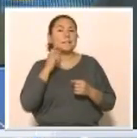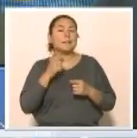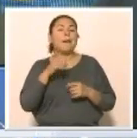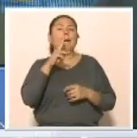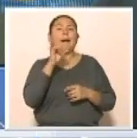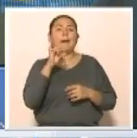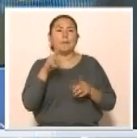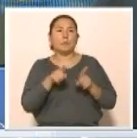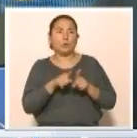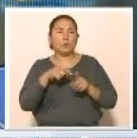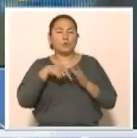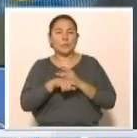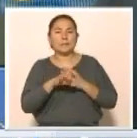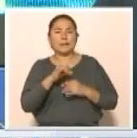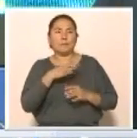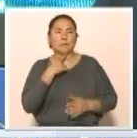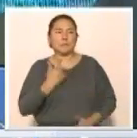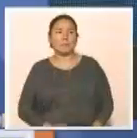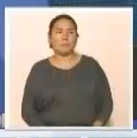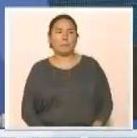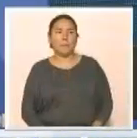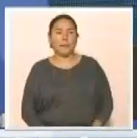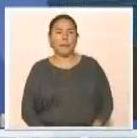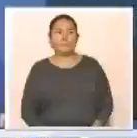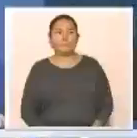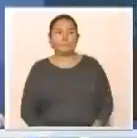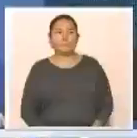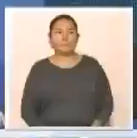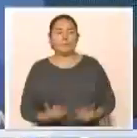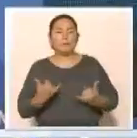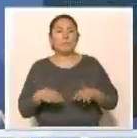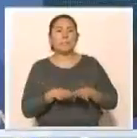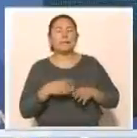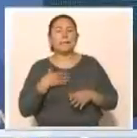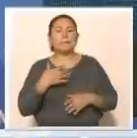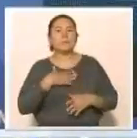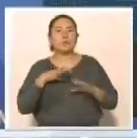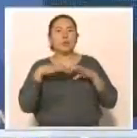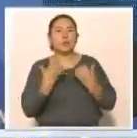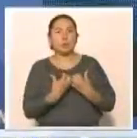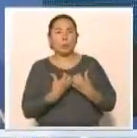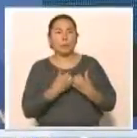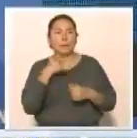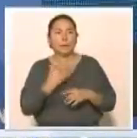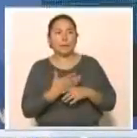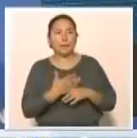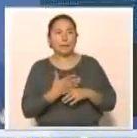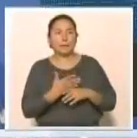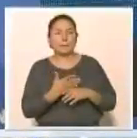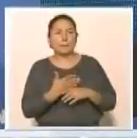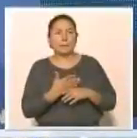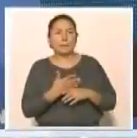стандарттарға сай емес. Бұл үшінде қаласындағы стадион стандартқа келмейді